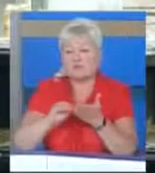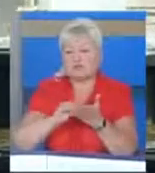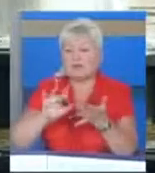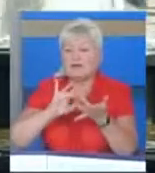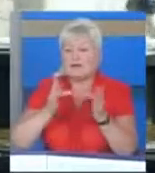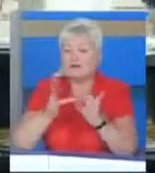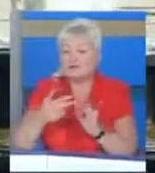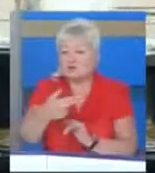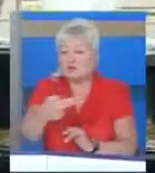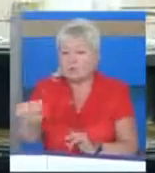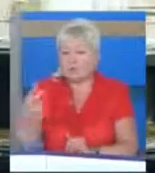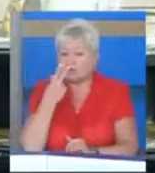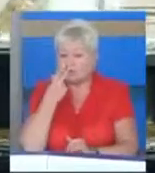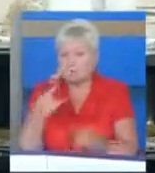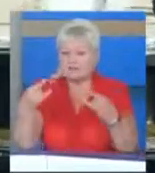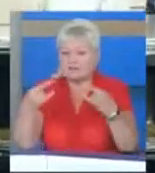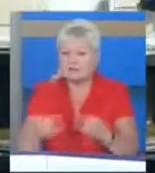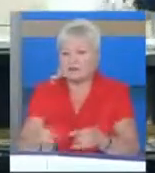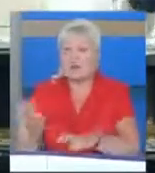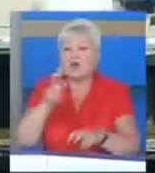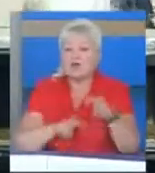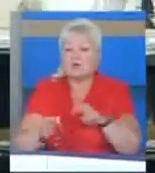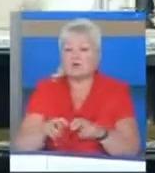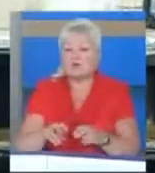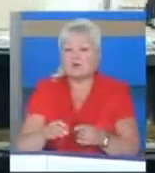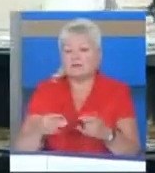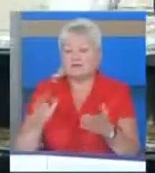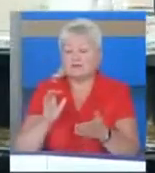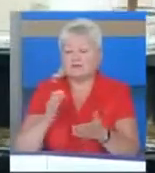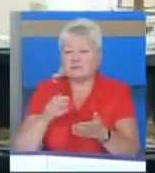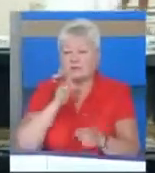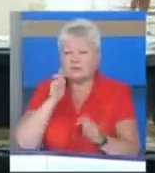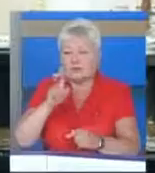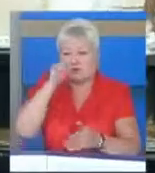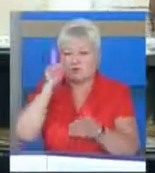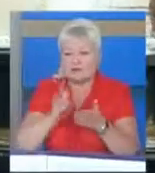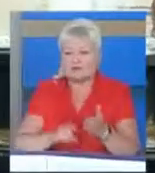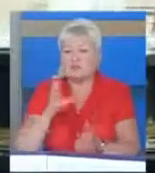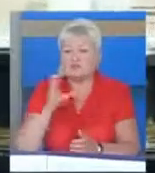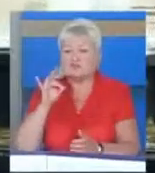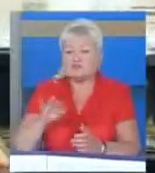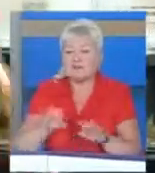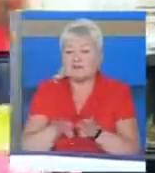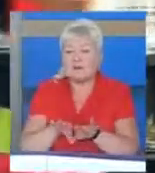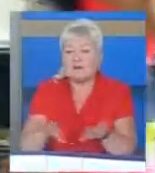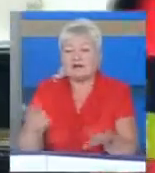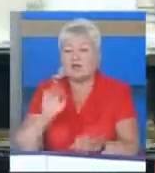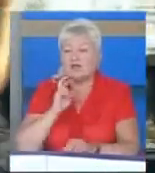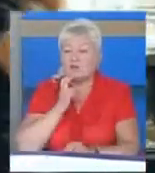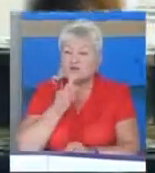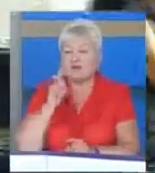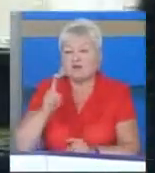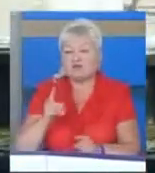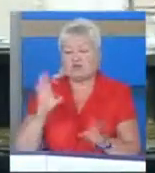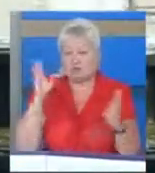яку зараз бачите на своїх екранах. Шукайте випуски програми «Подаруй надію» на Ютубі та в соціальних мережах і усміхайтеся, тоді